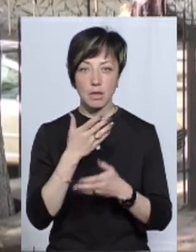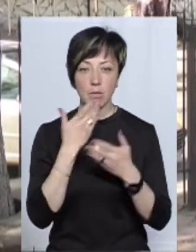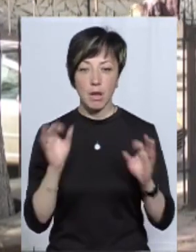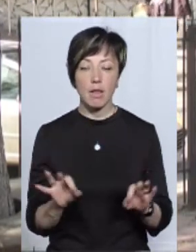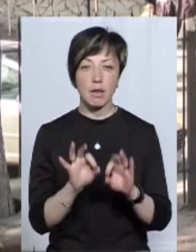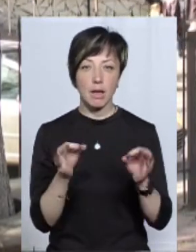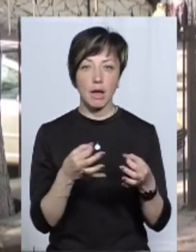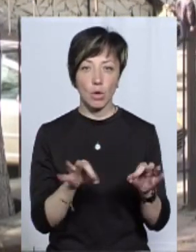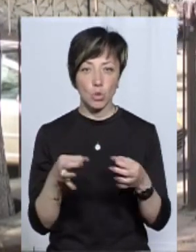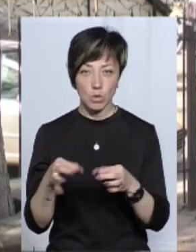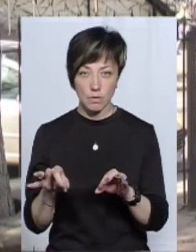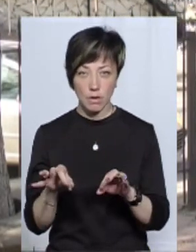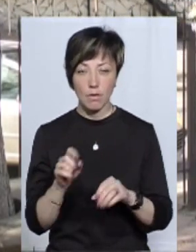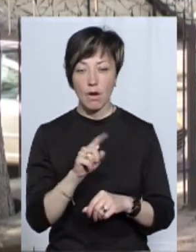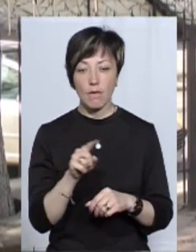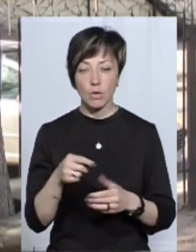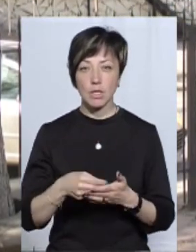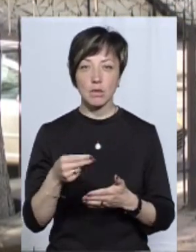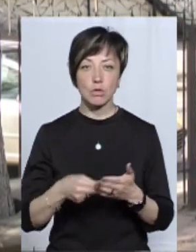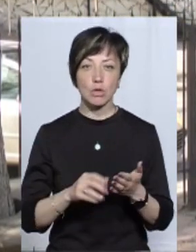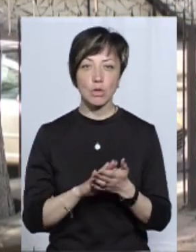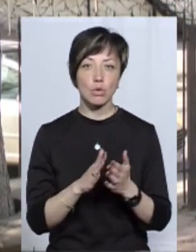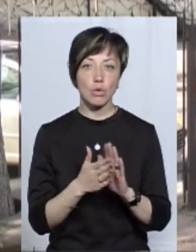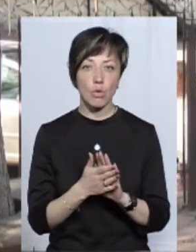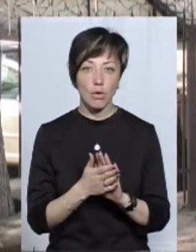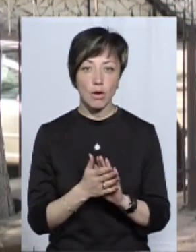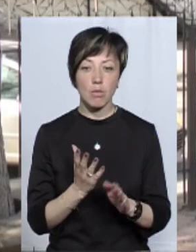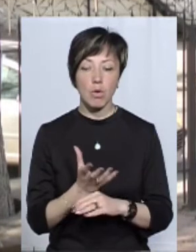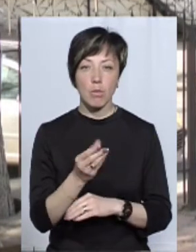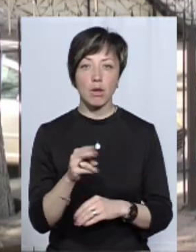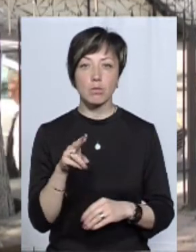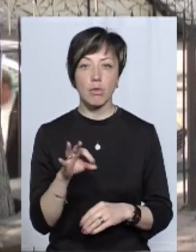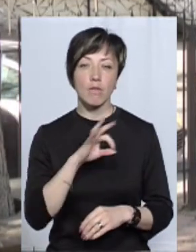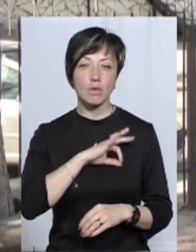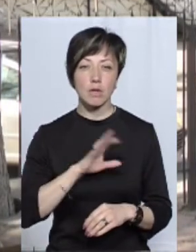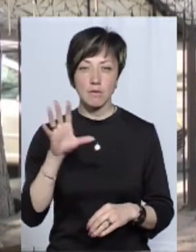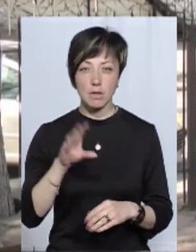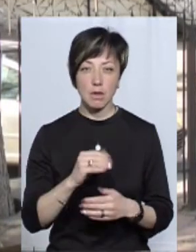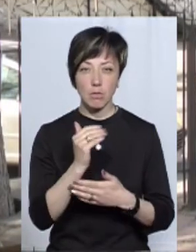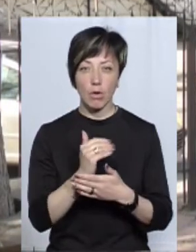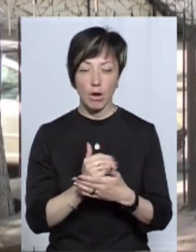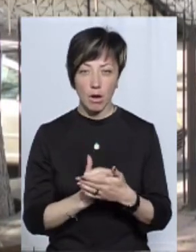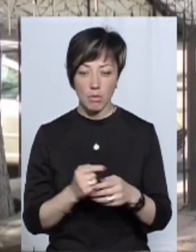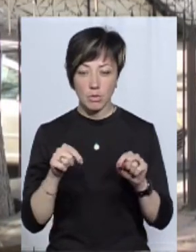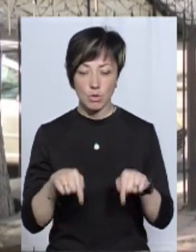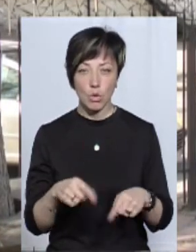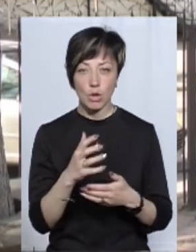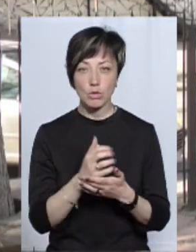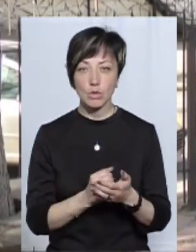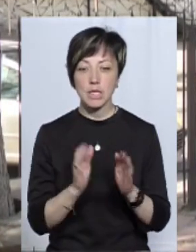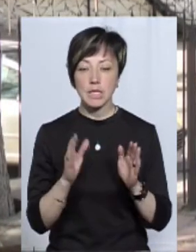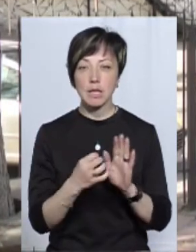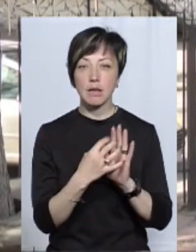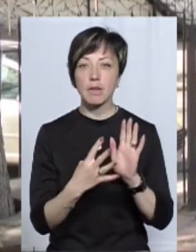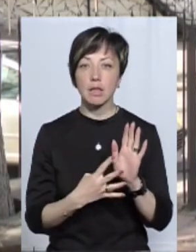дозволів. Вони заключили договір і зробили проплати по використанню цієї програми цього ресурсу тільки